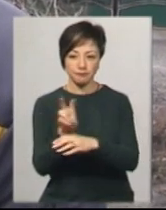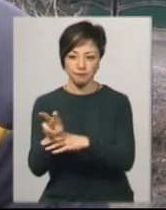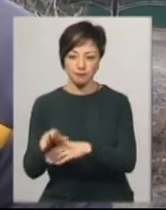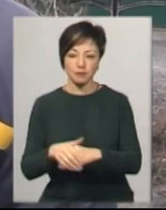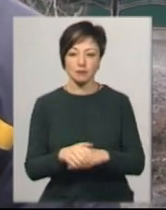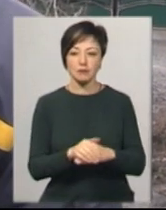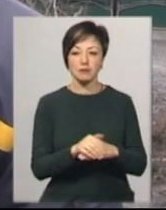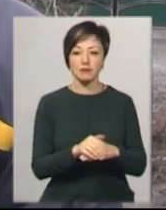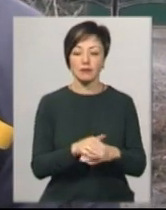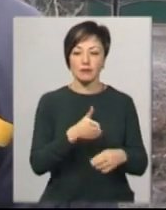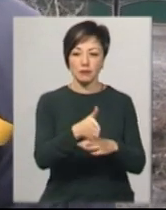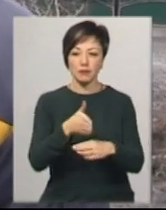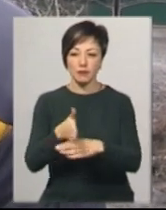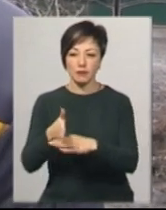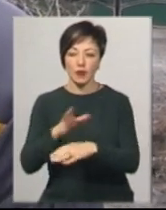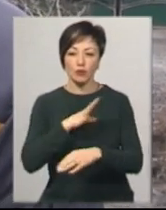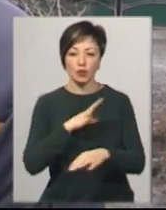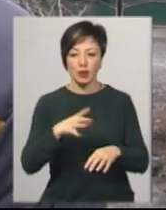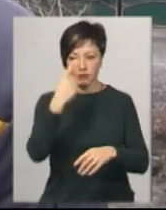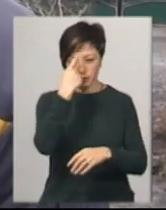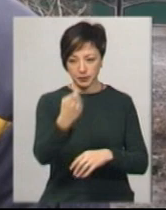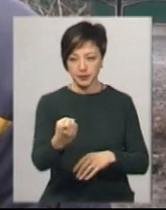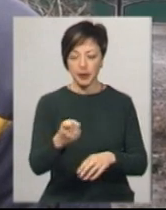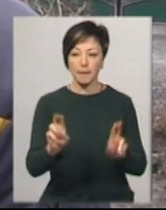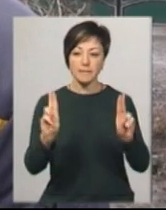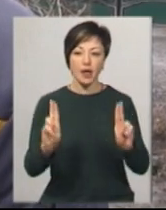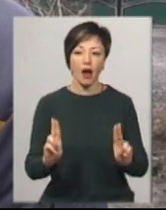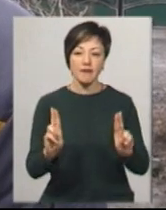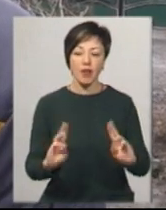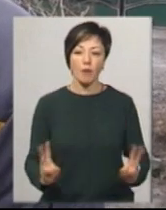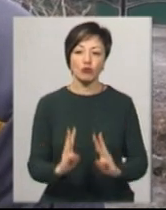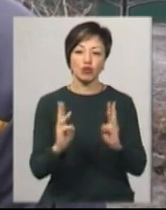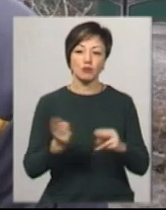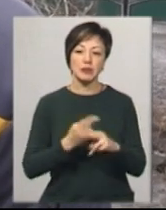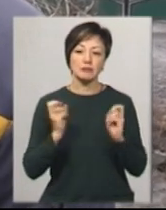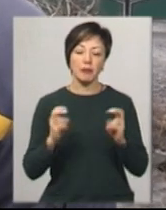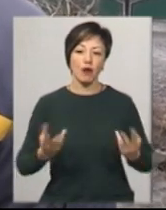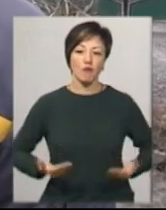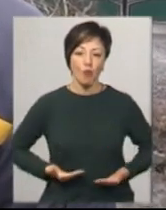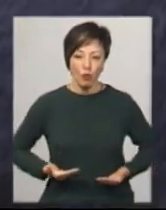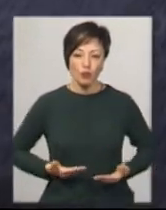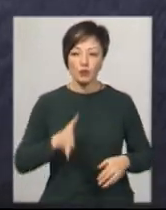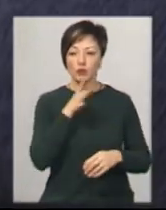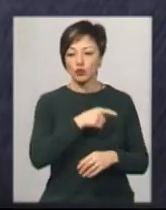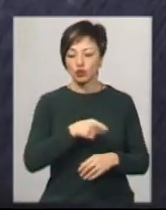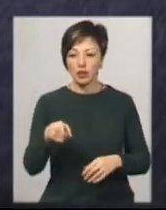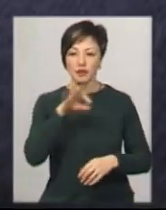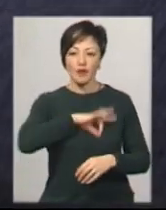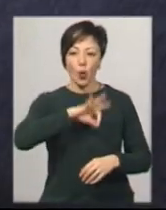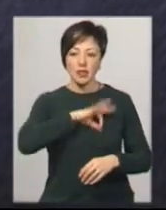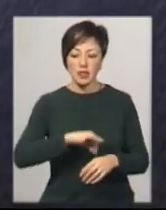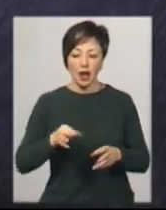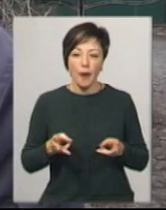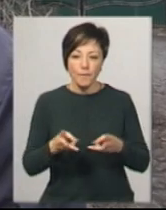Під час проведення відпрацювання були нагадані правила пожежної безпеки в побуті та під час експлуатації печень.